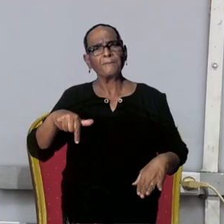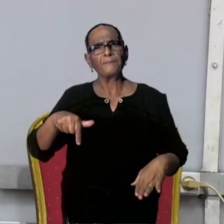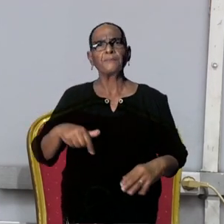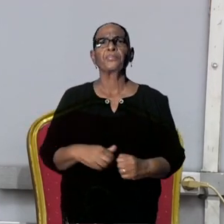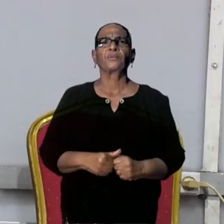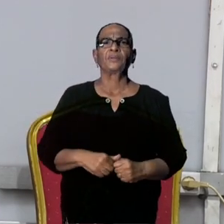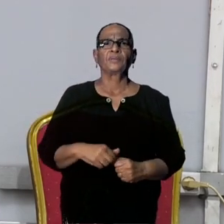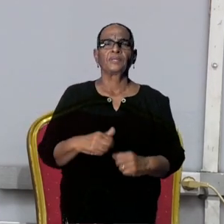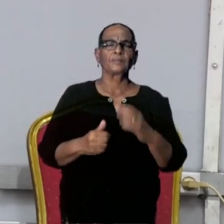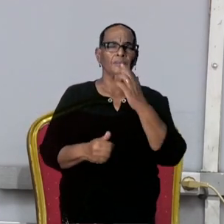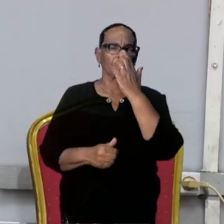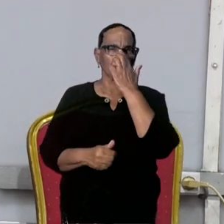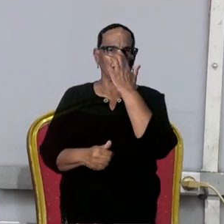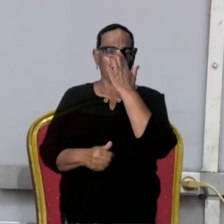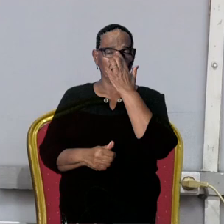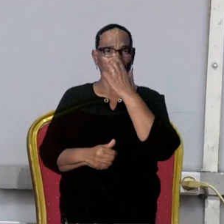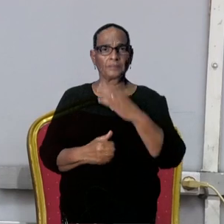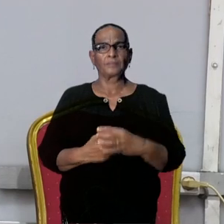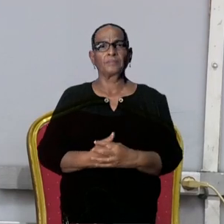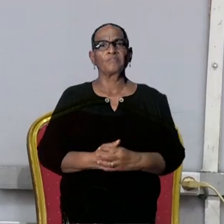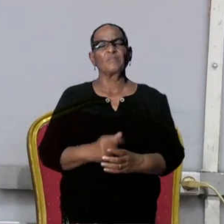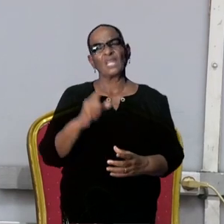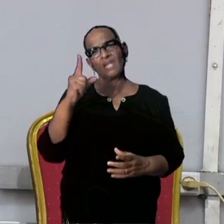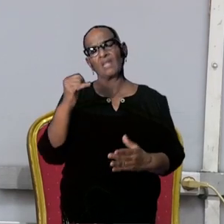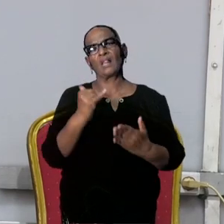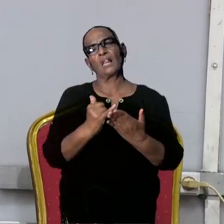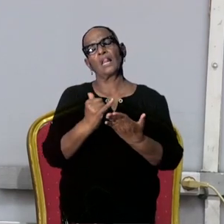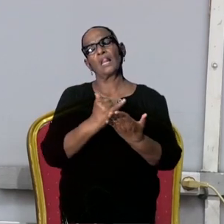ik nog één laatste vraag.